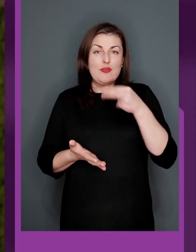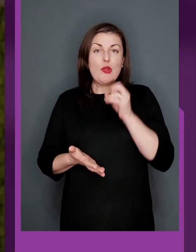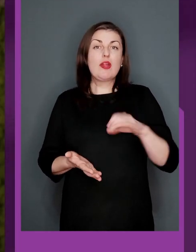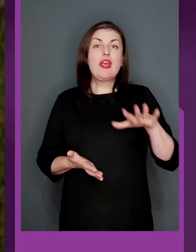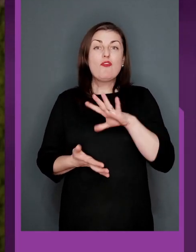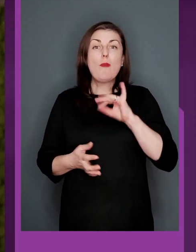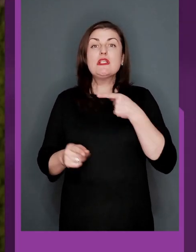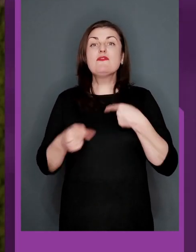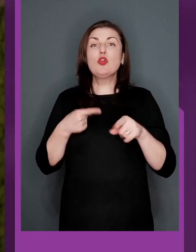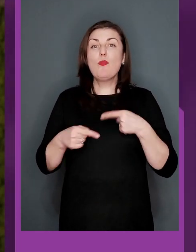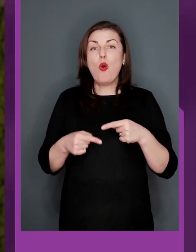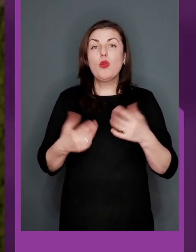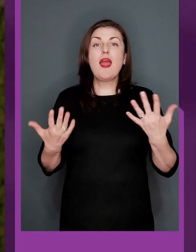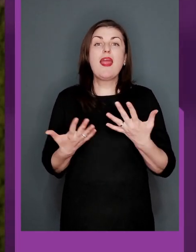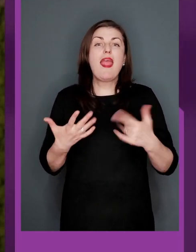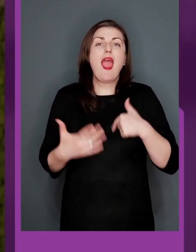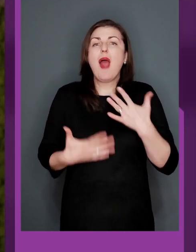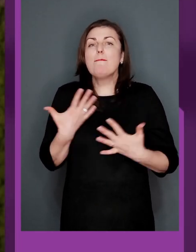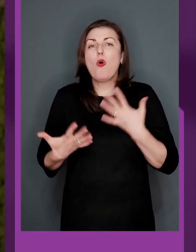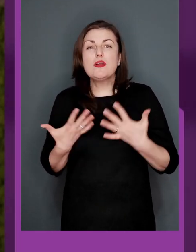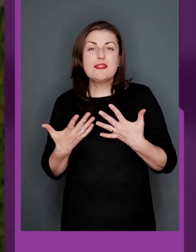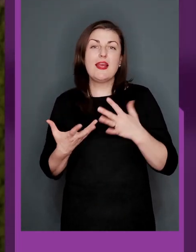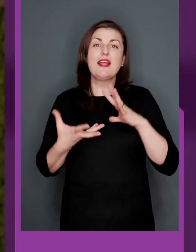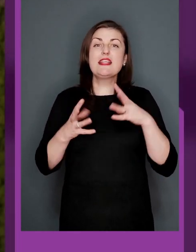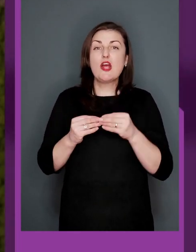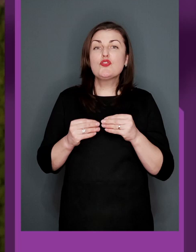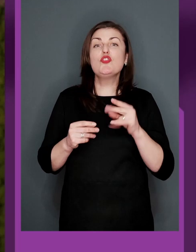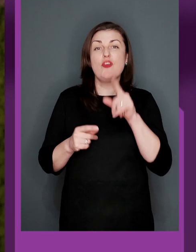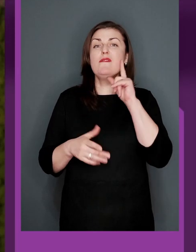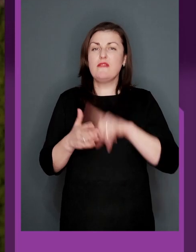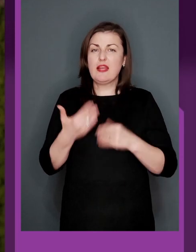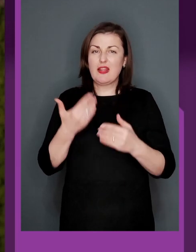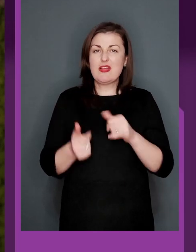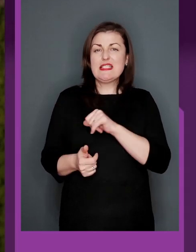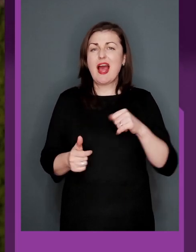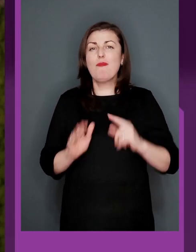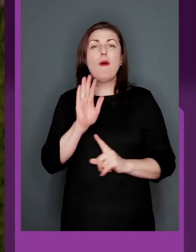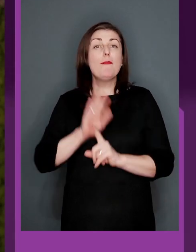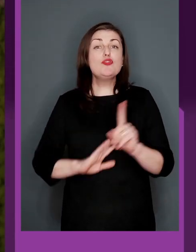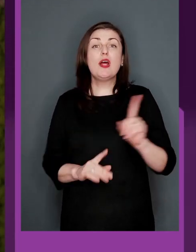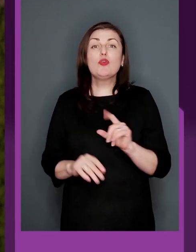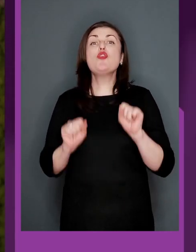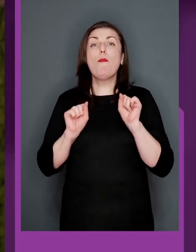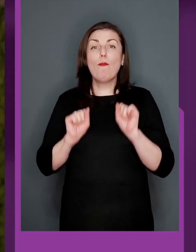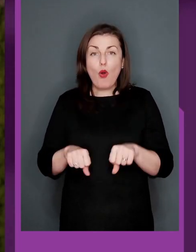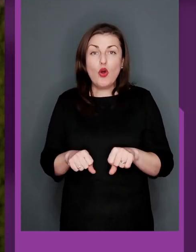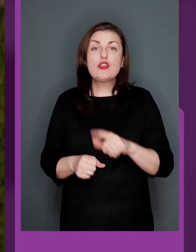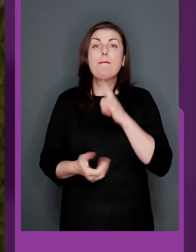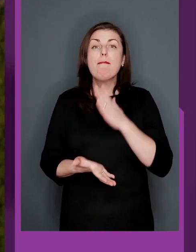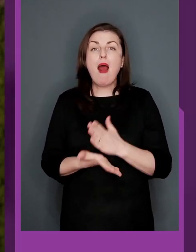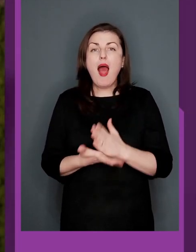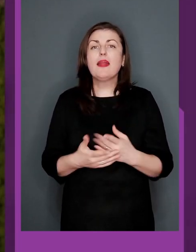Європи з футболу, які емоції і, зрештою, чи вірили ви з самого початку, що можете і навіть